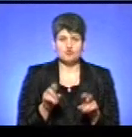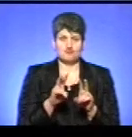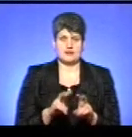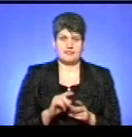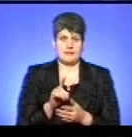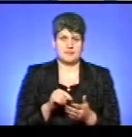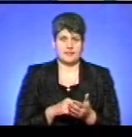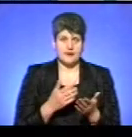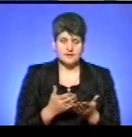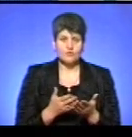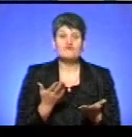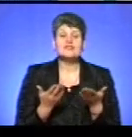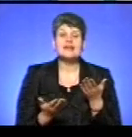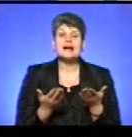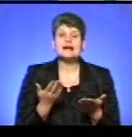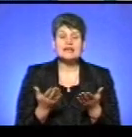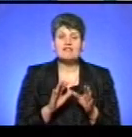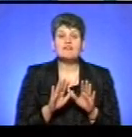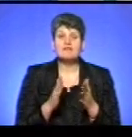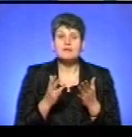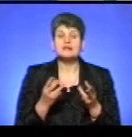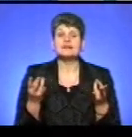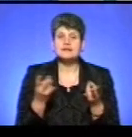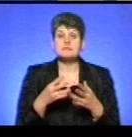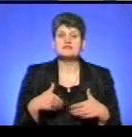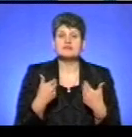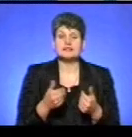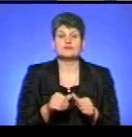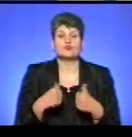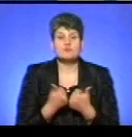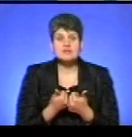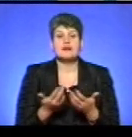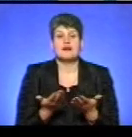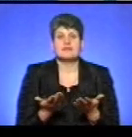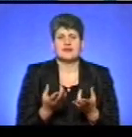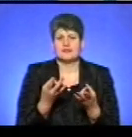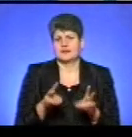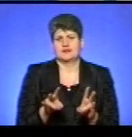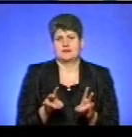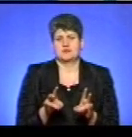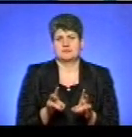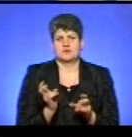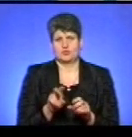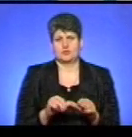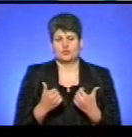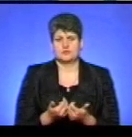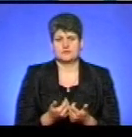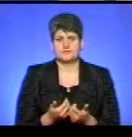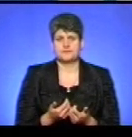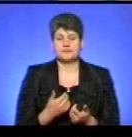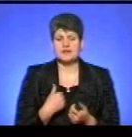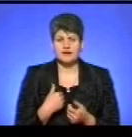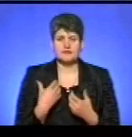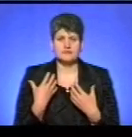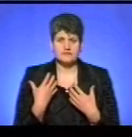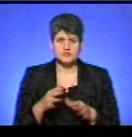питання. Тобто, у яких випадках варто звертатись на комісію, а у яких випадках навіть немає сенсу звертатися? Я, те, що